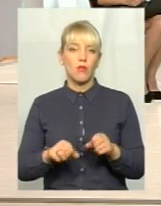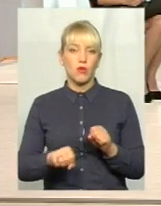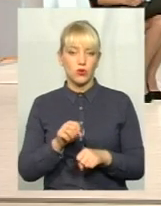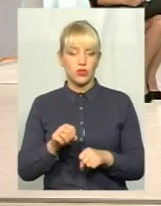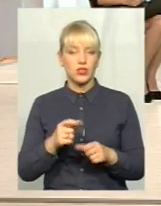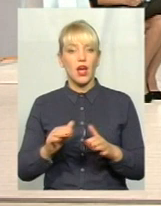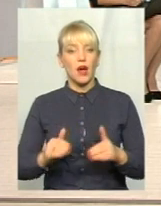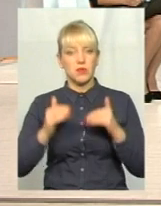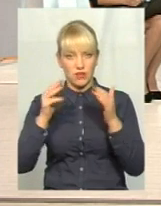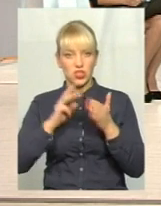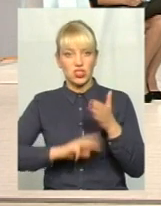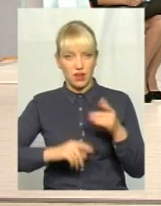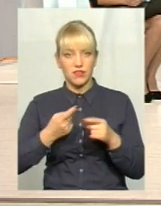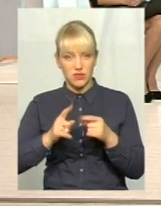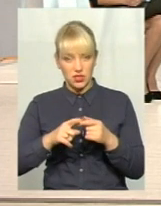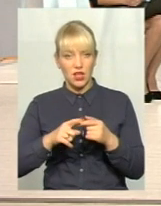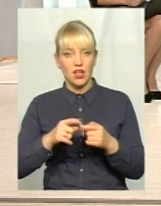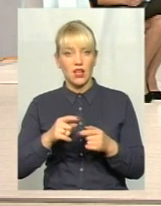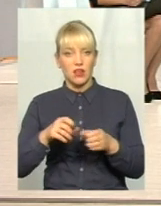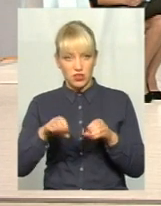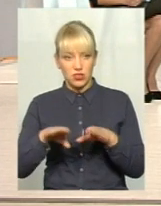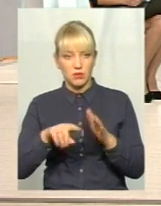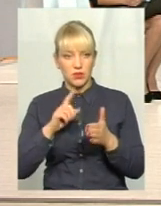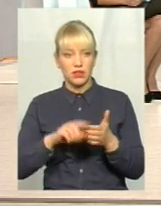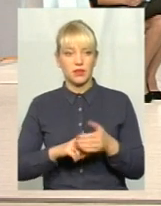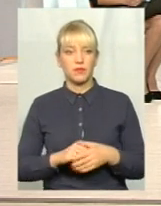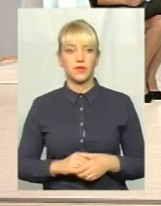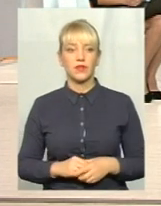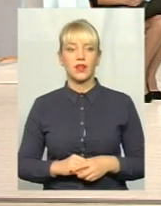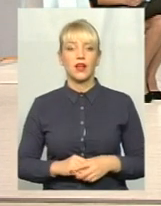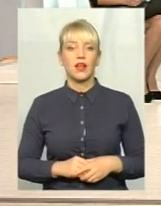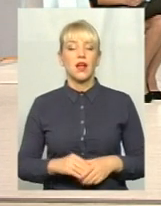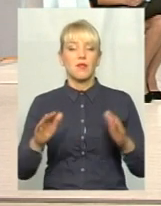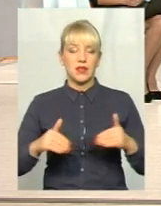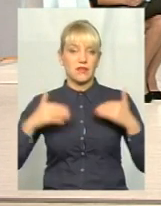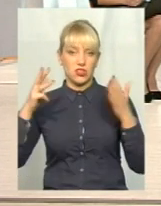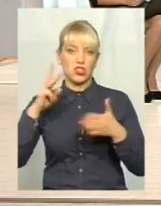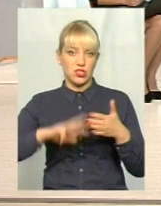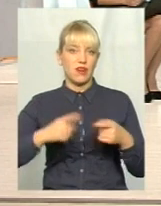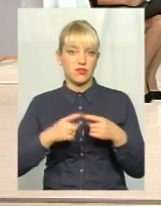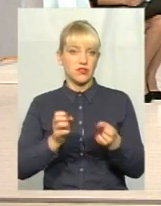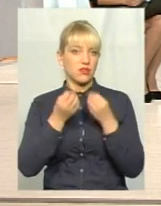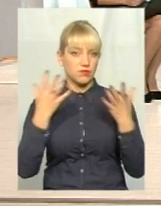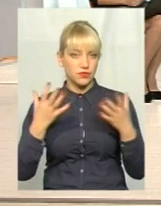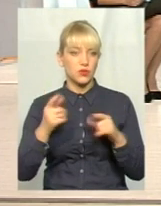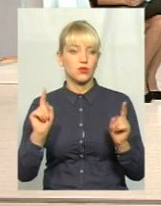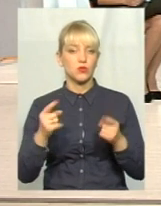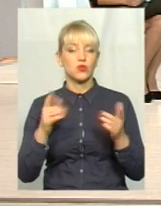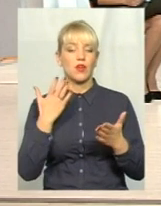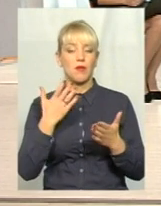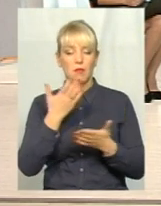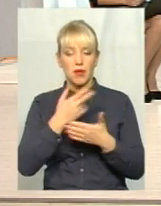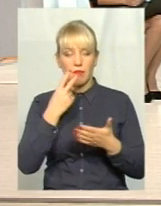альтернативи чи ні? Але як в частковому. Підвищення штрафів – дуже хороша альтернатива, тому що ми бачимо, як тільки